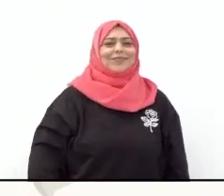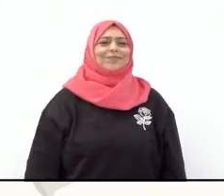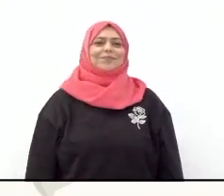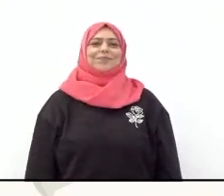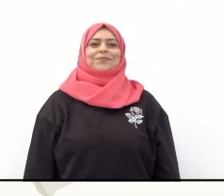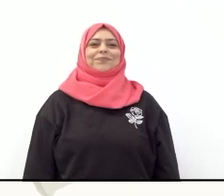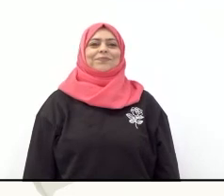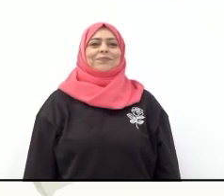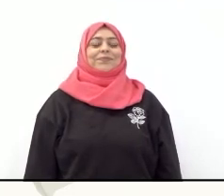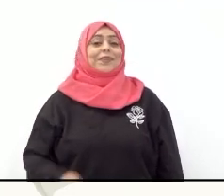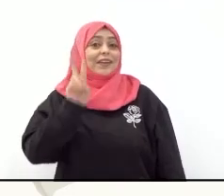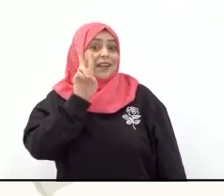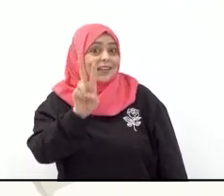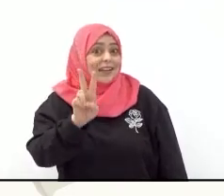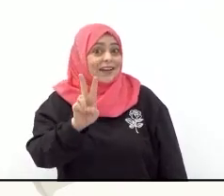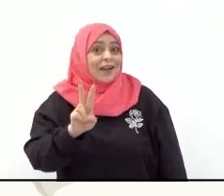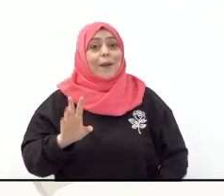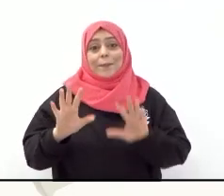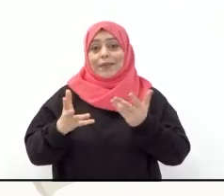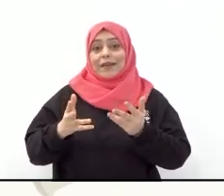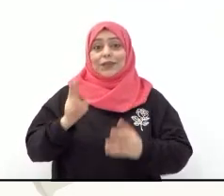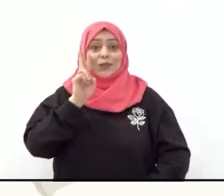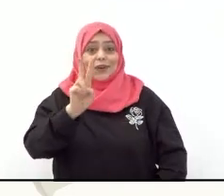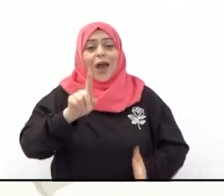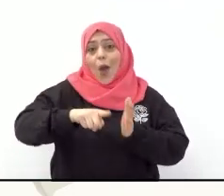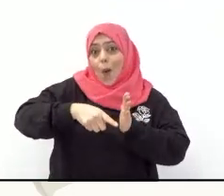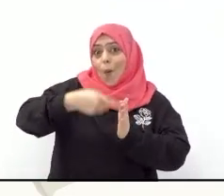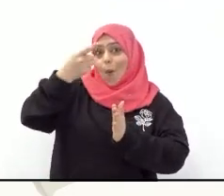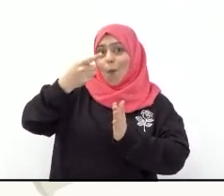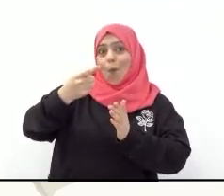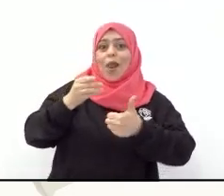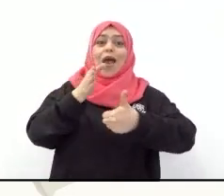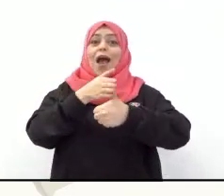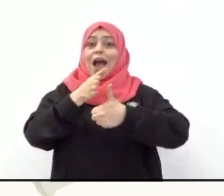لنرى ماذا لدى حمد في الخطوة الاولة